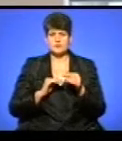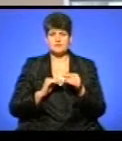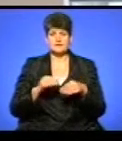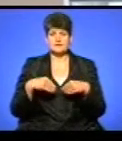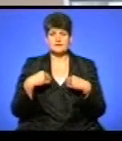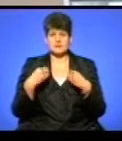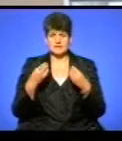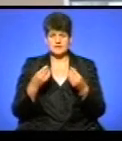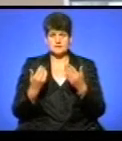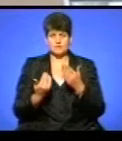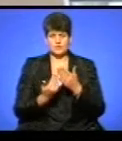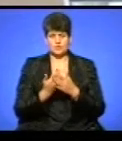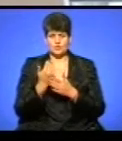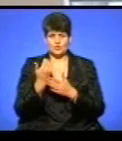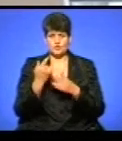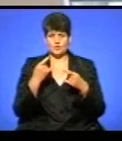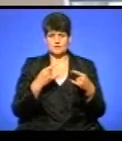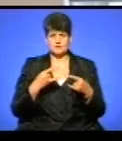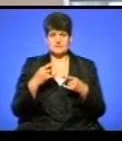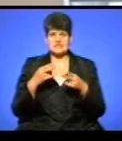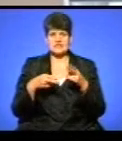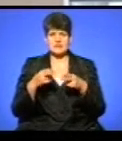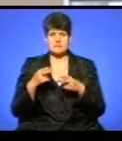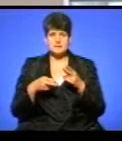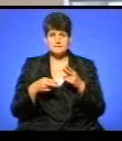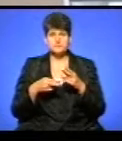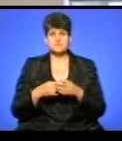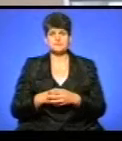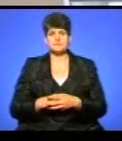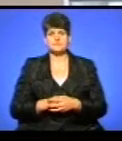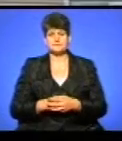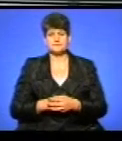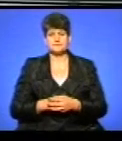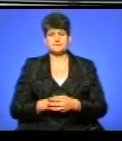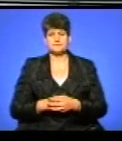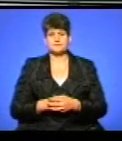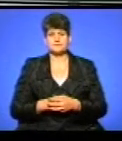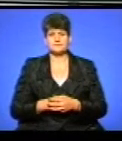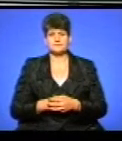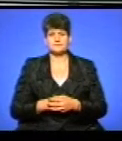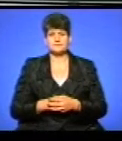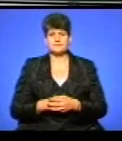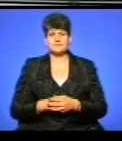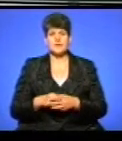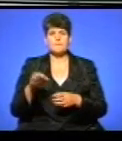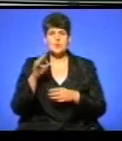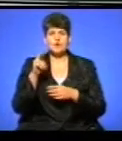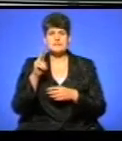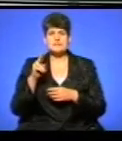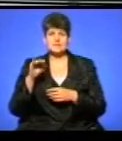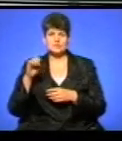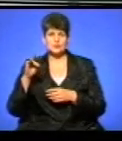надасть новий ультразвуковий скальпель. Анжела Шова, Юрій Багрій, новини. Проект «Цитруслайф»